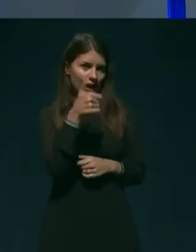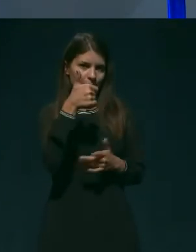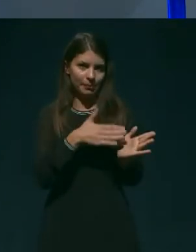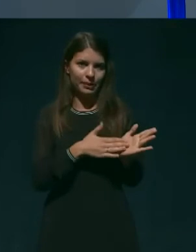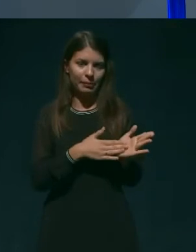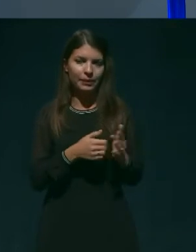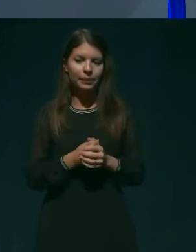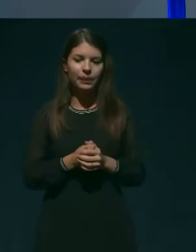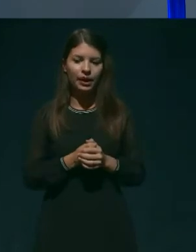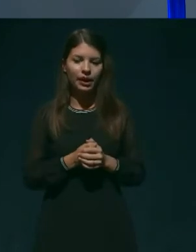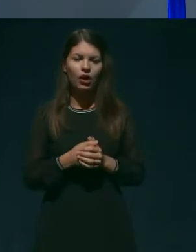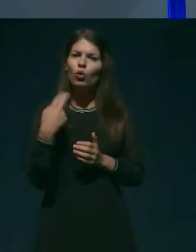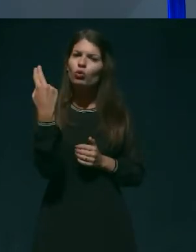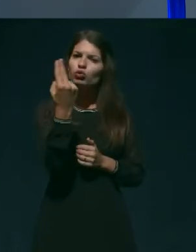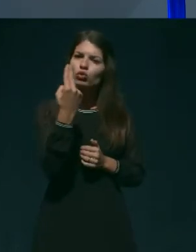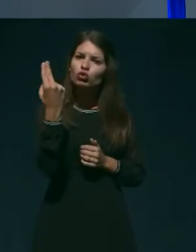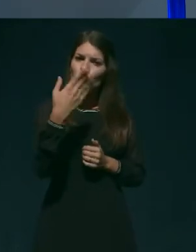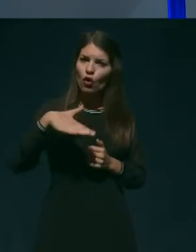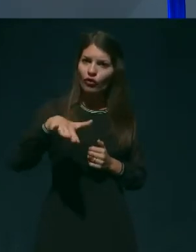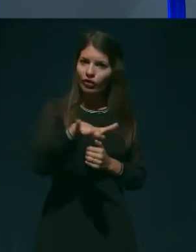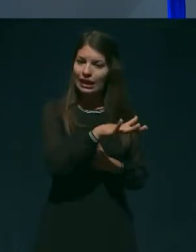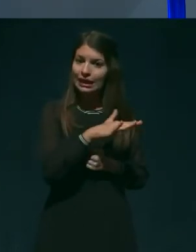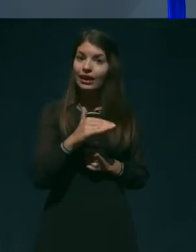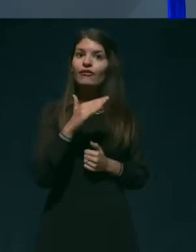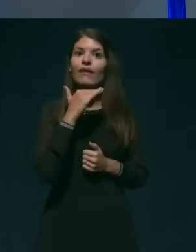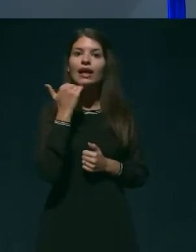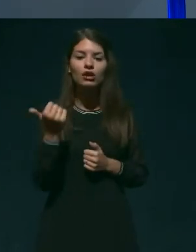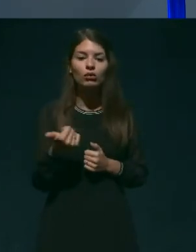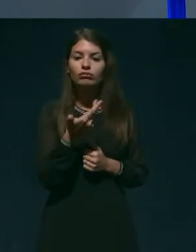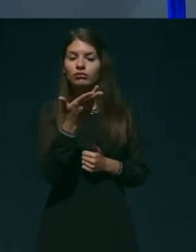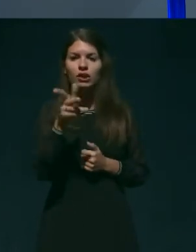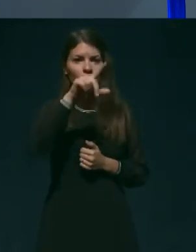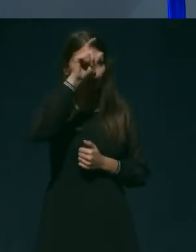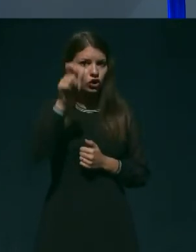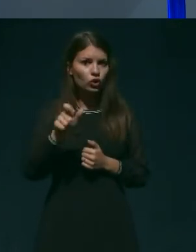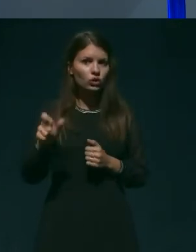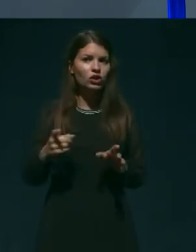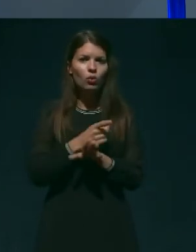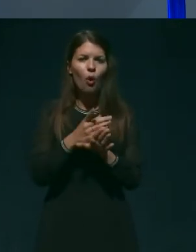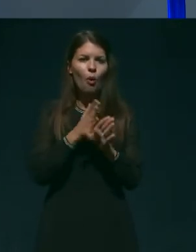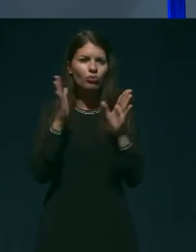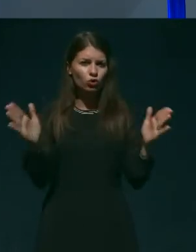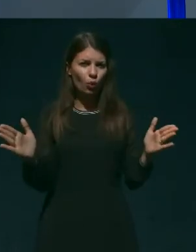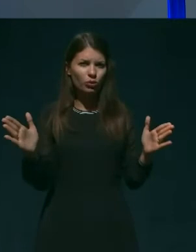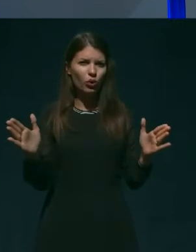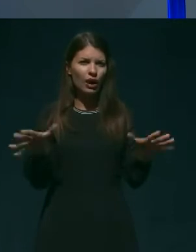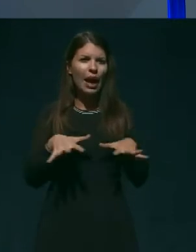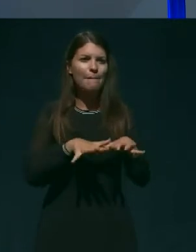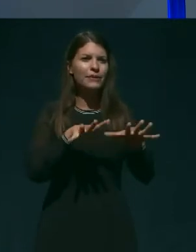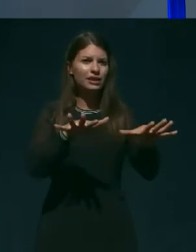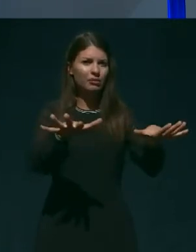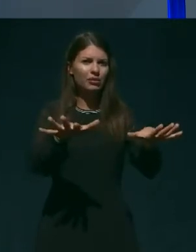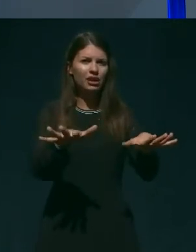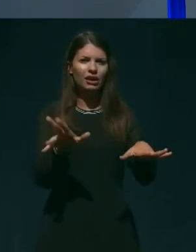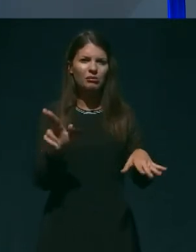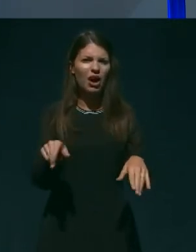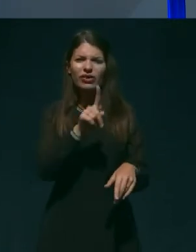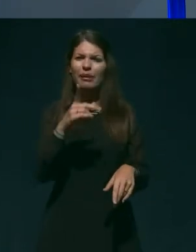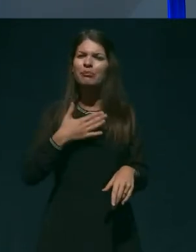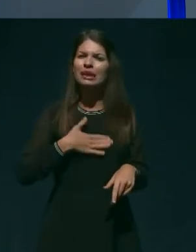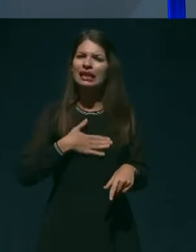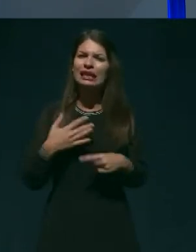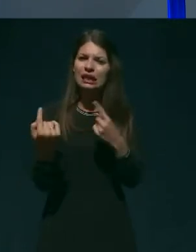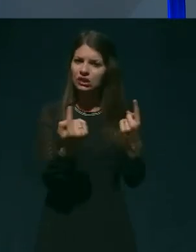V Sloveniji je mnogo takih, ki so se v času epidemije znašli v nekih neljubih situacijah, bodi si imajo sorodnike,